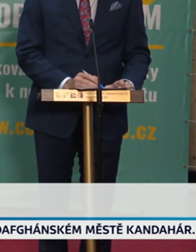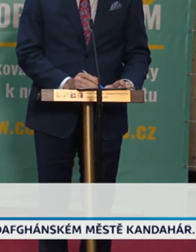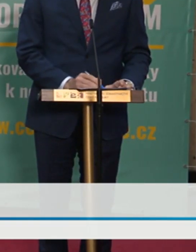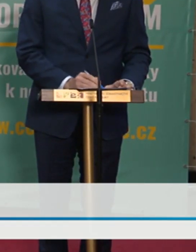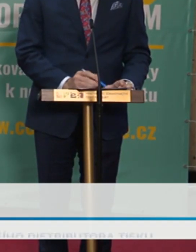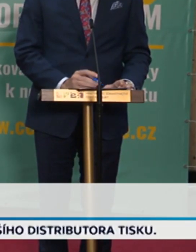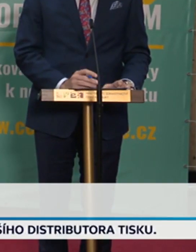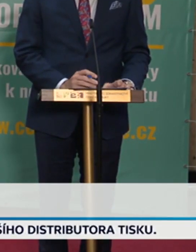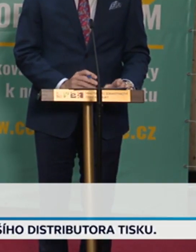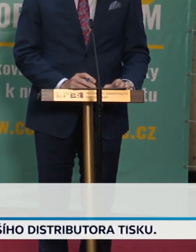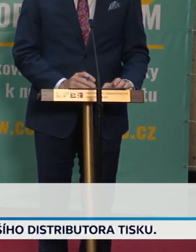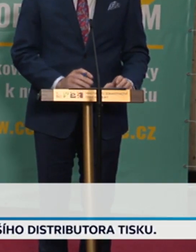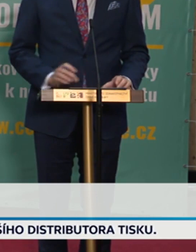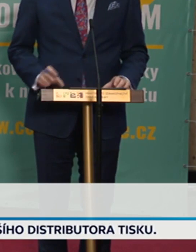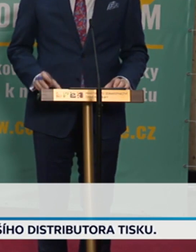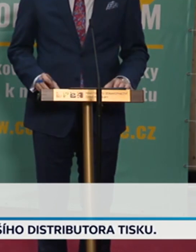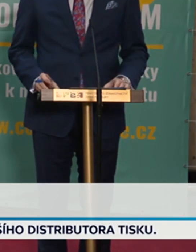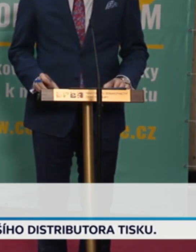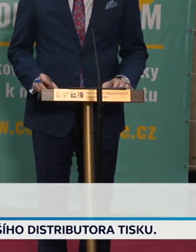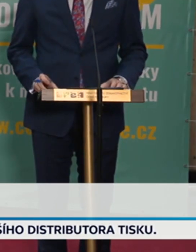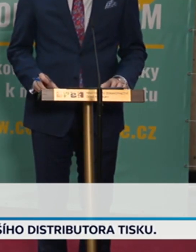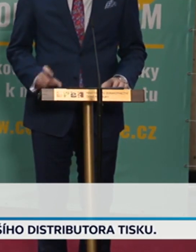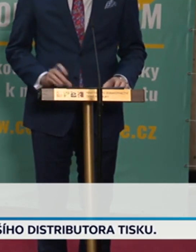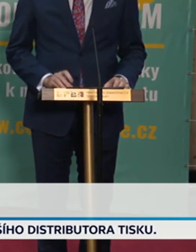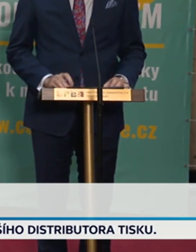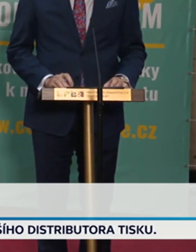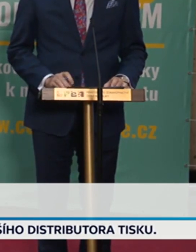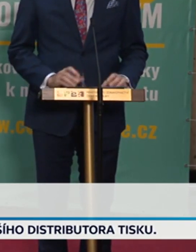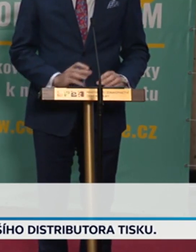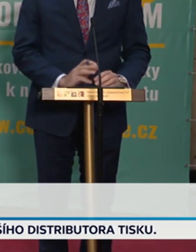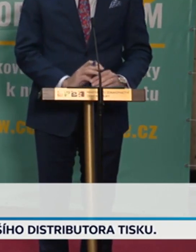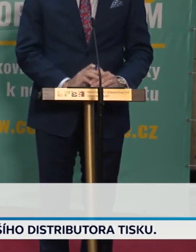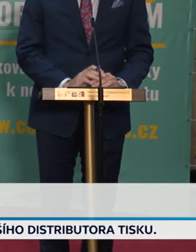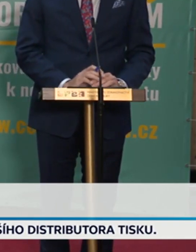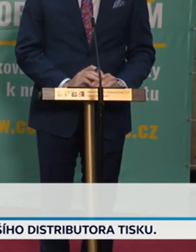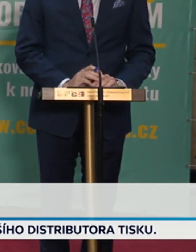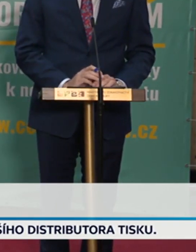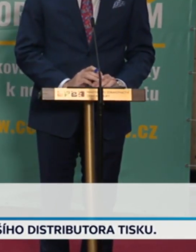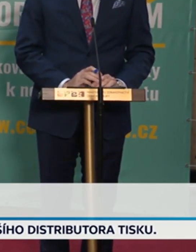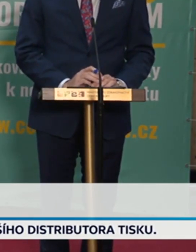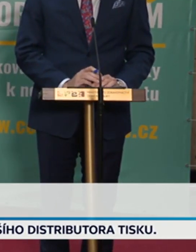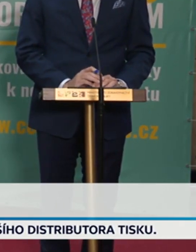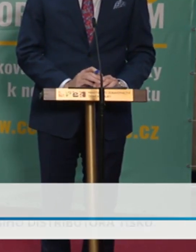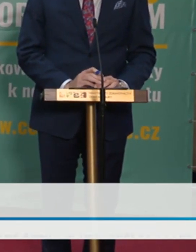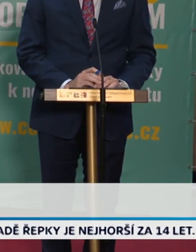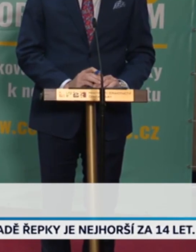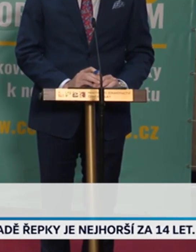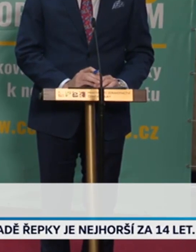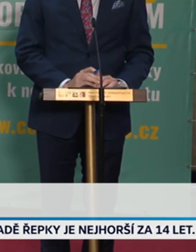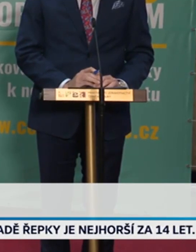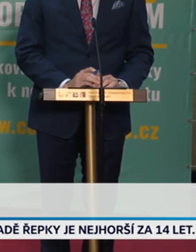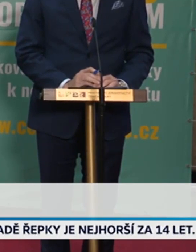klastry, kde se největší říkovit a vlastně celou epidemiologickou situaci detailně popíše potom